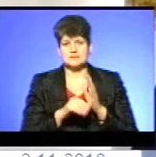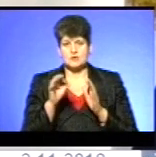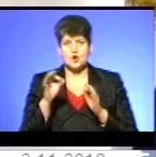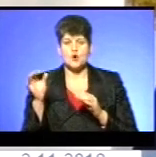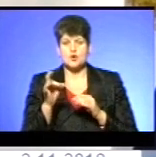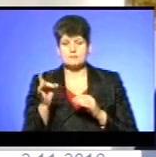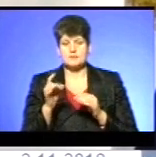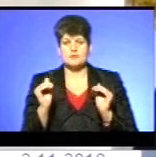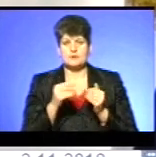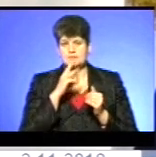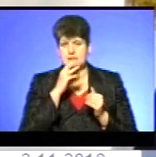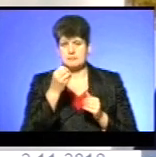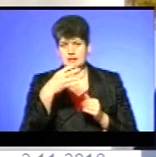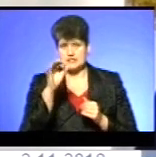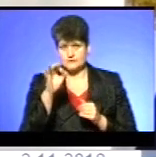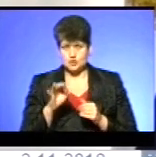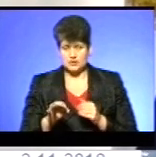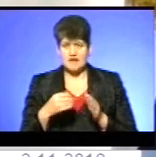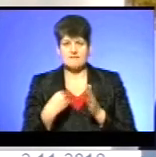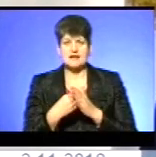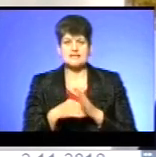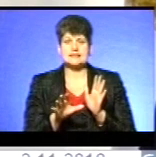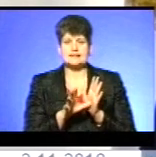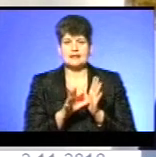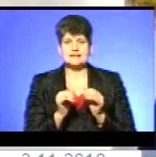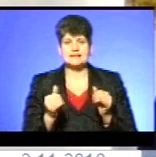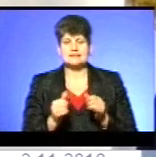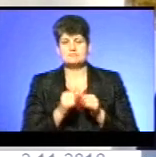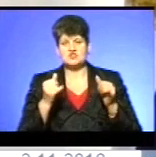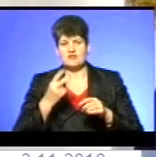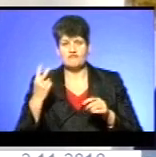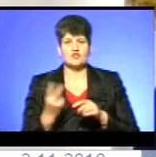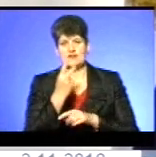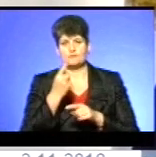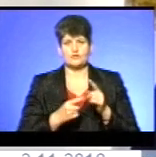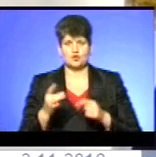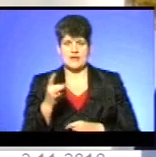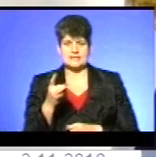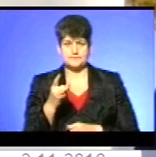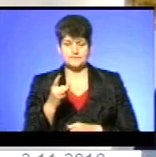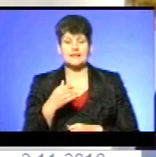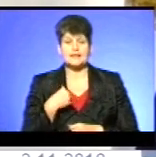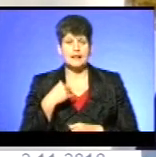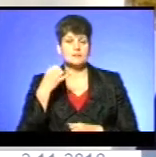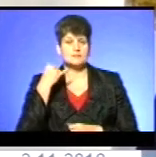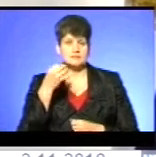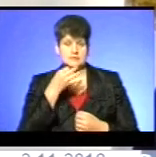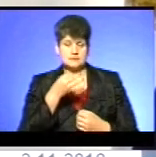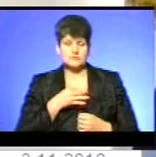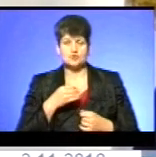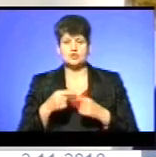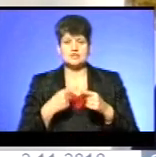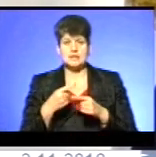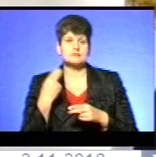зарплати на 15%. А вартість електроенергії зросла в 2,5 рази. Нас повідомили, що через борги